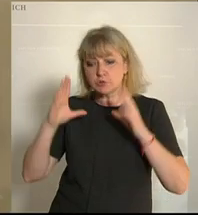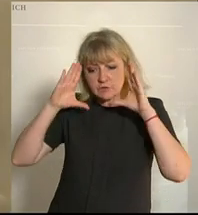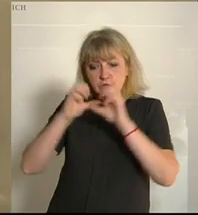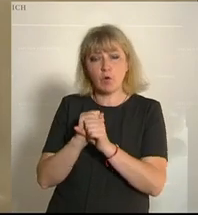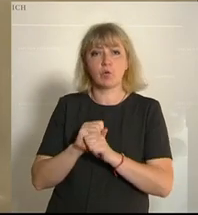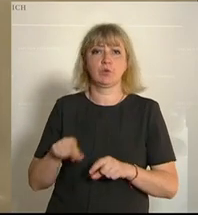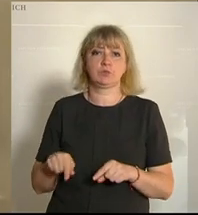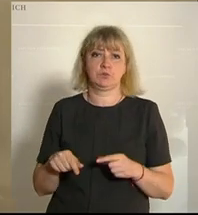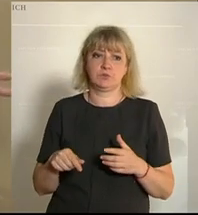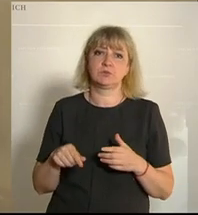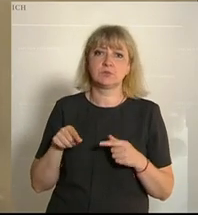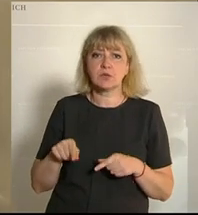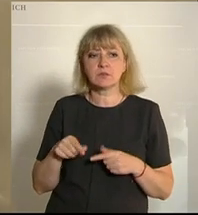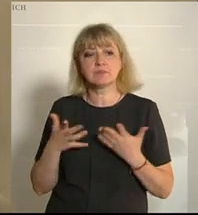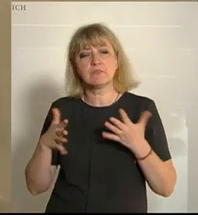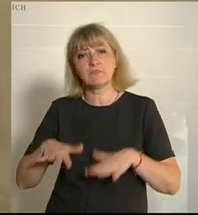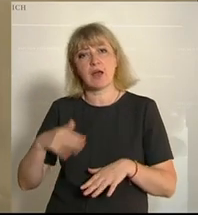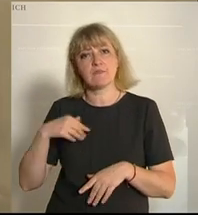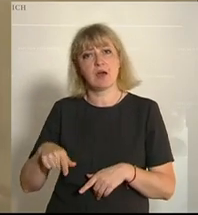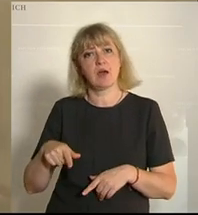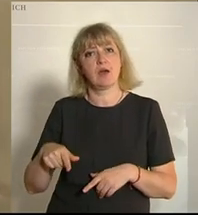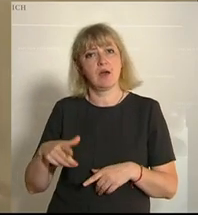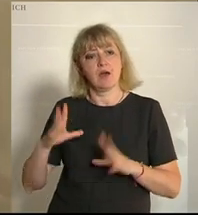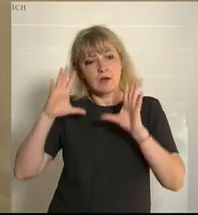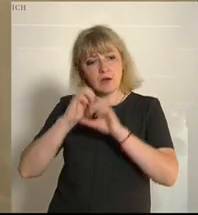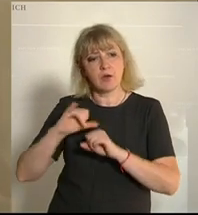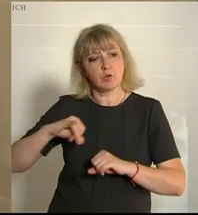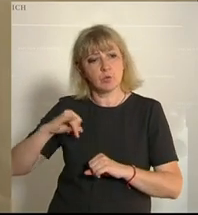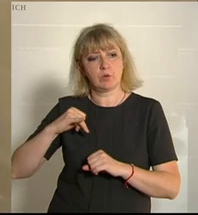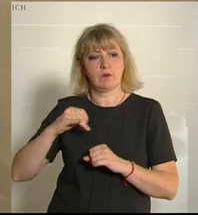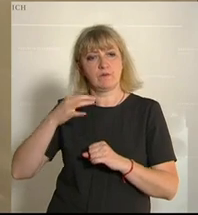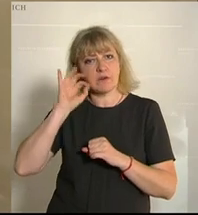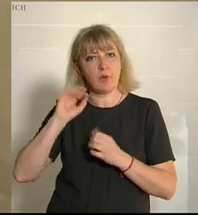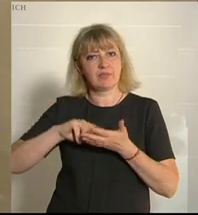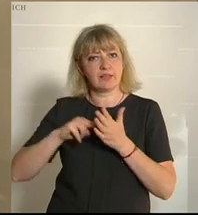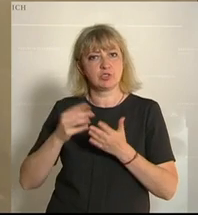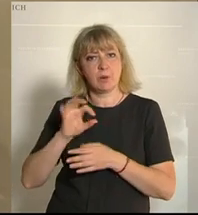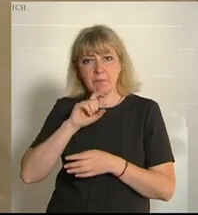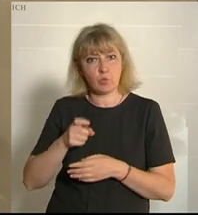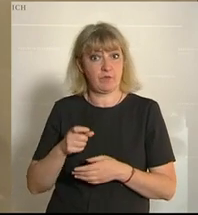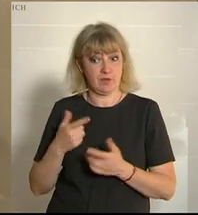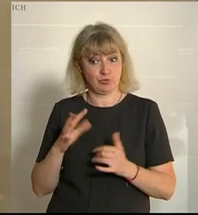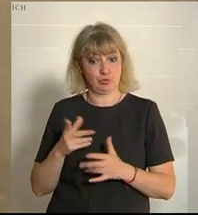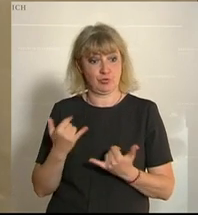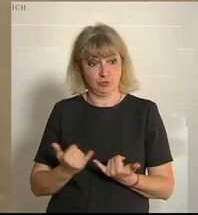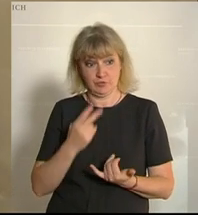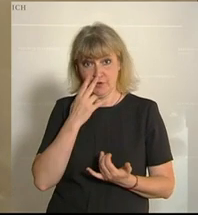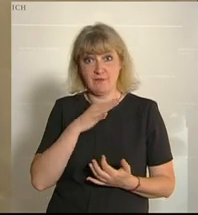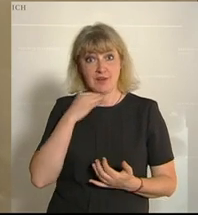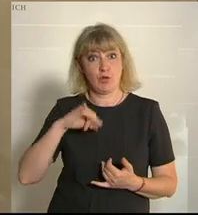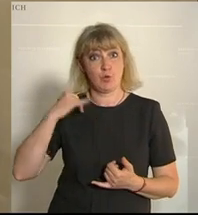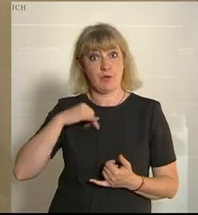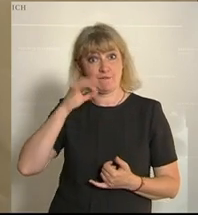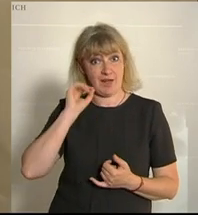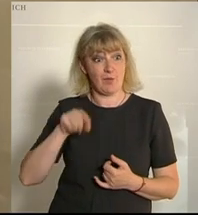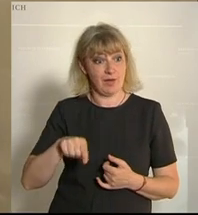setzen. Und dort war es der Fall, dass der Fokus gesetzt wurde auf jungen Frauen in technischen Berufen. Und es war schön zu sehen, wie viele junge Frauen dort